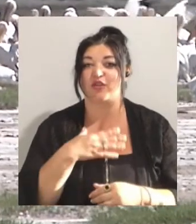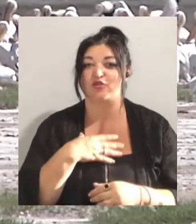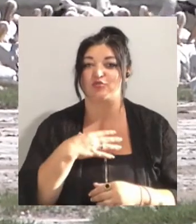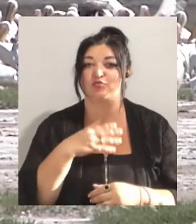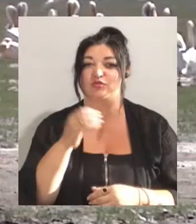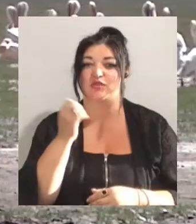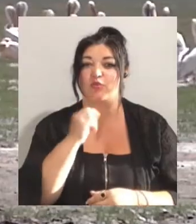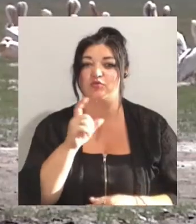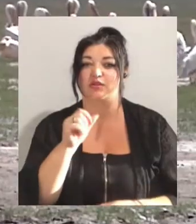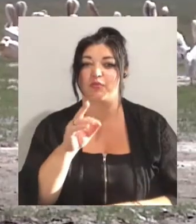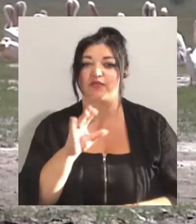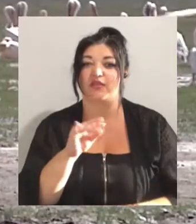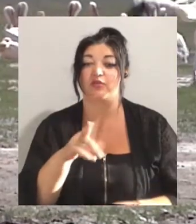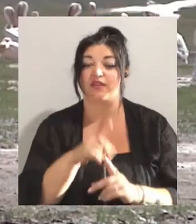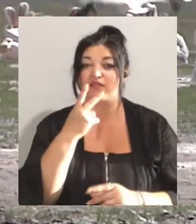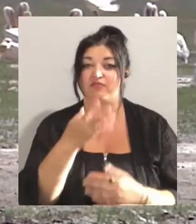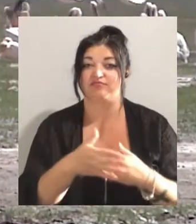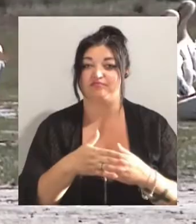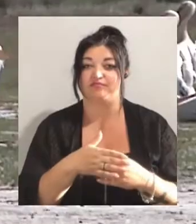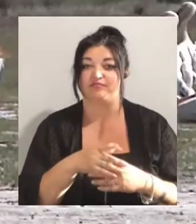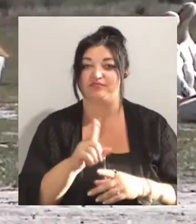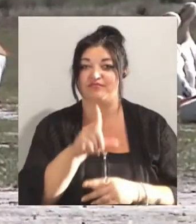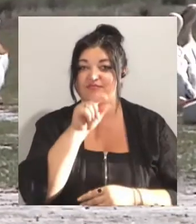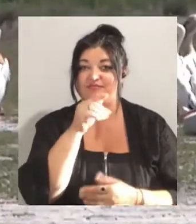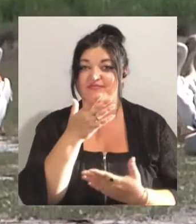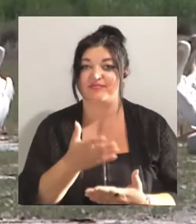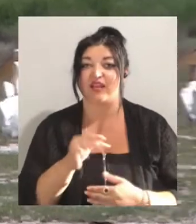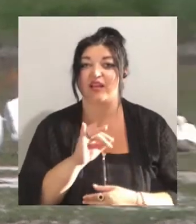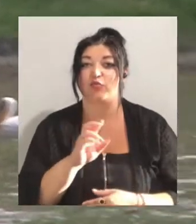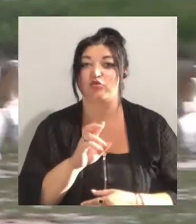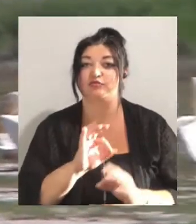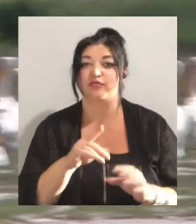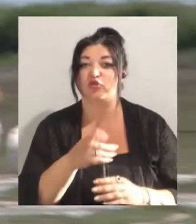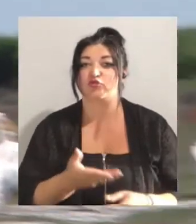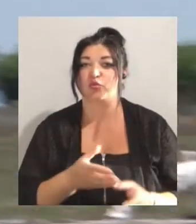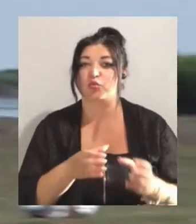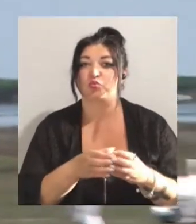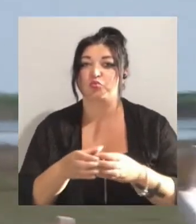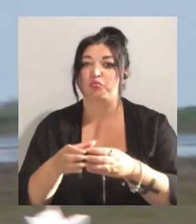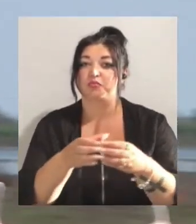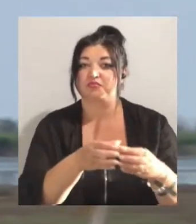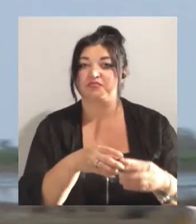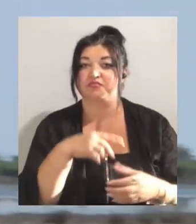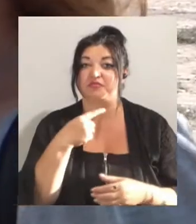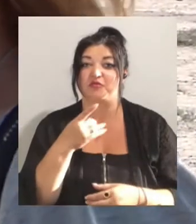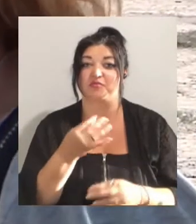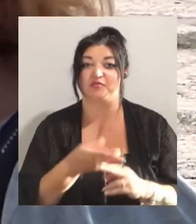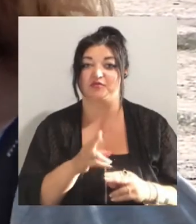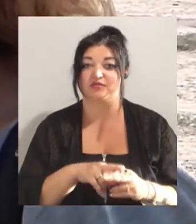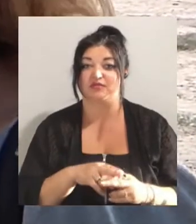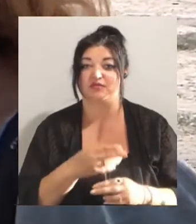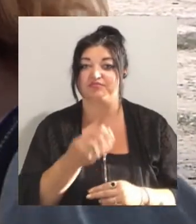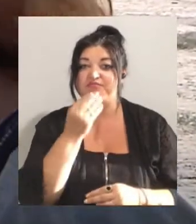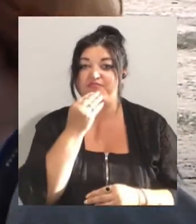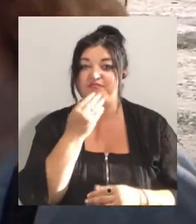приблизно 200 рожевих птахів. Ірина Бурлаченко розповіла, вони живуть групами. Каже, це пов'язано із їхнім процесом добування їжі. Харчуються